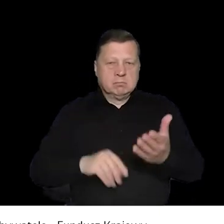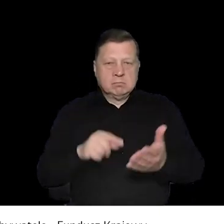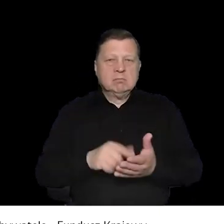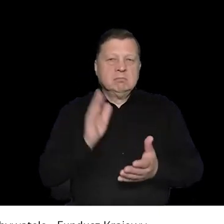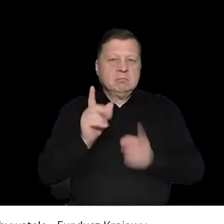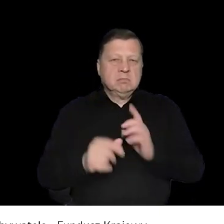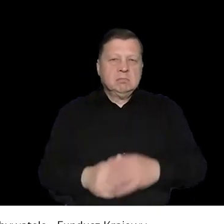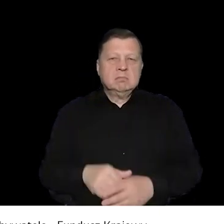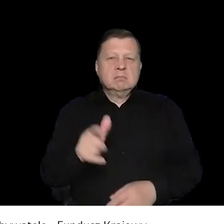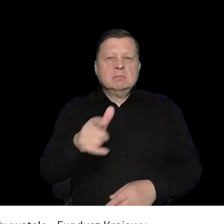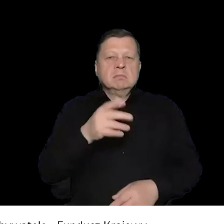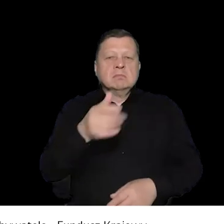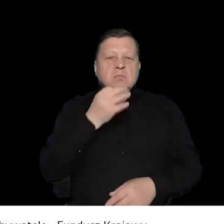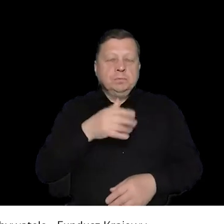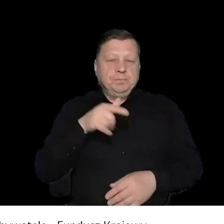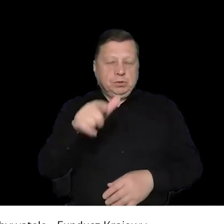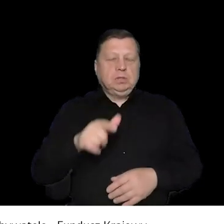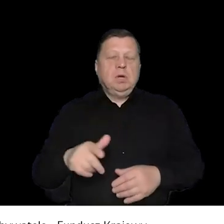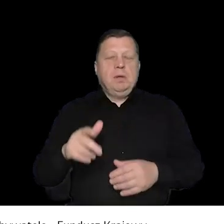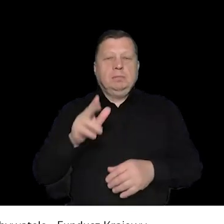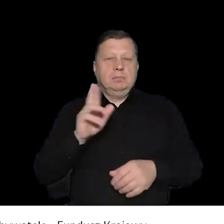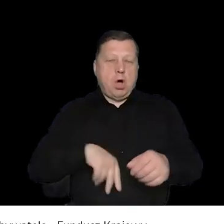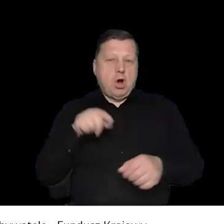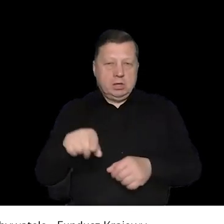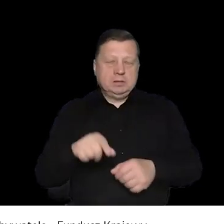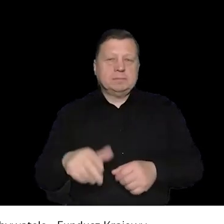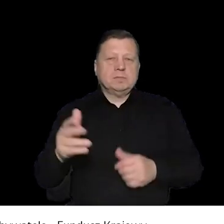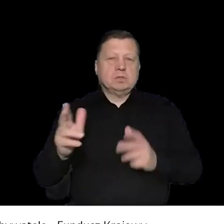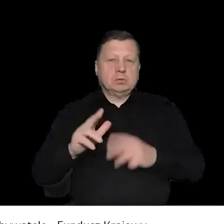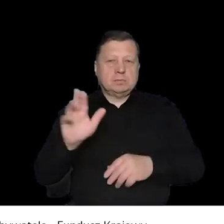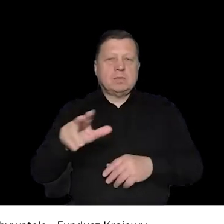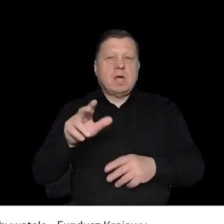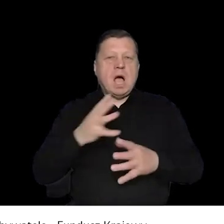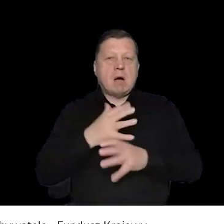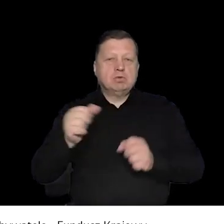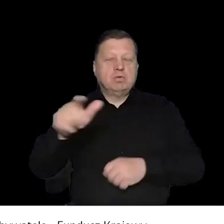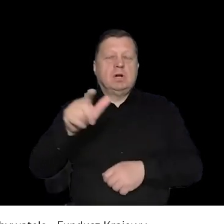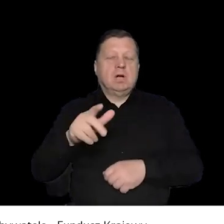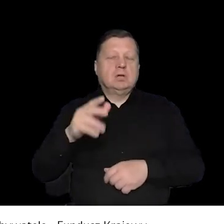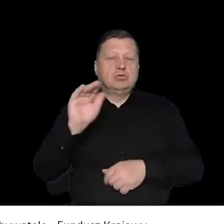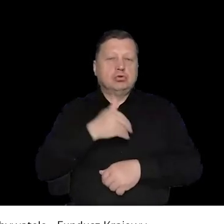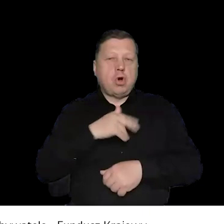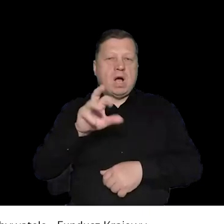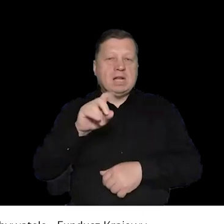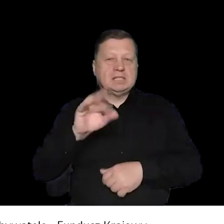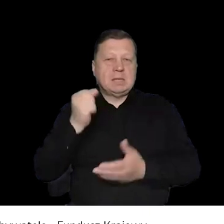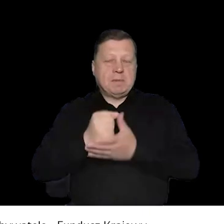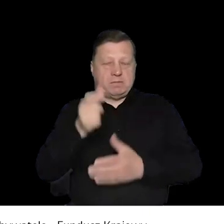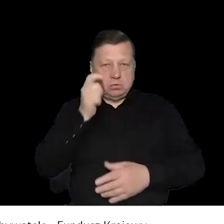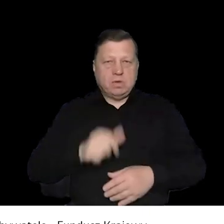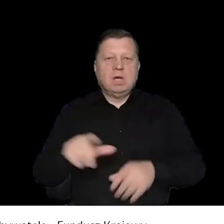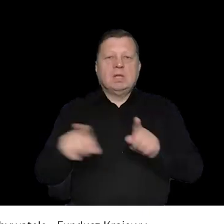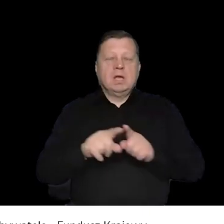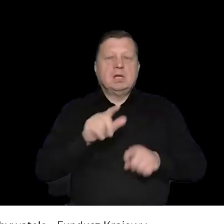I przeczytam jego opis, bo ustaliliśmy, że tak będzie znacznie szybciej. Młodszy inspektor policji w stanie